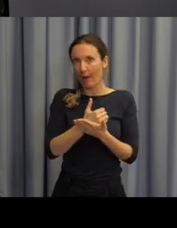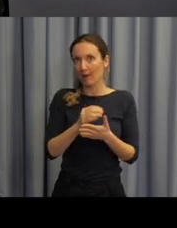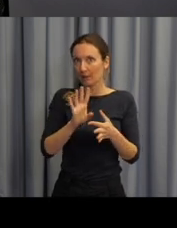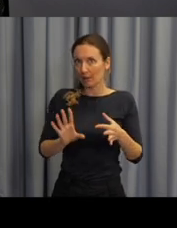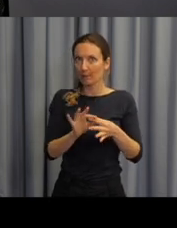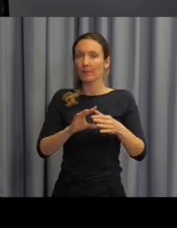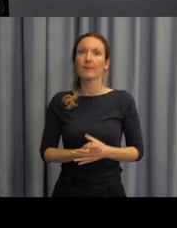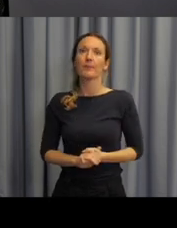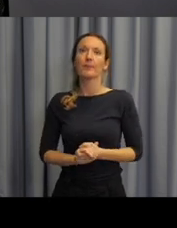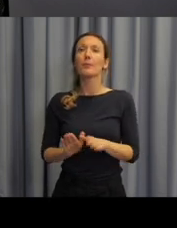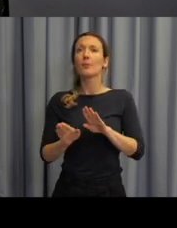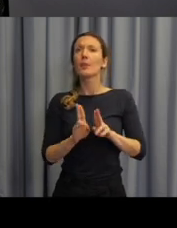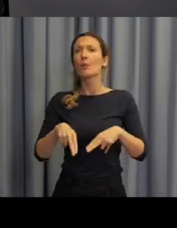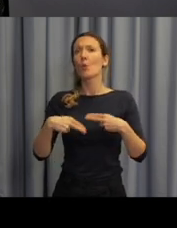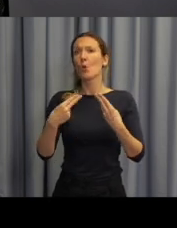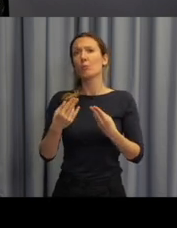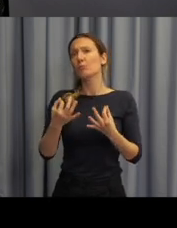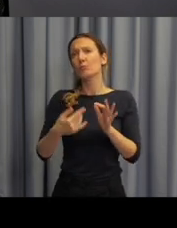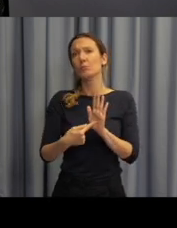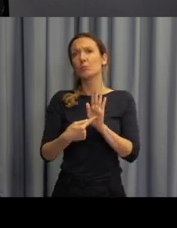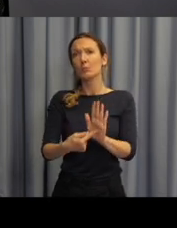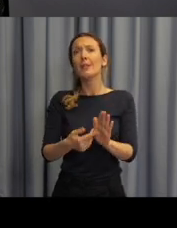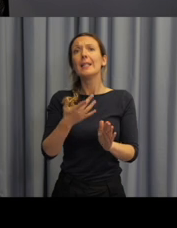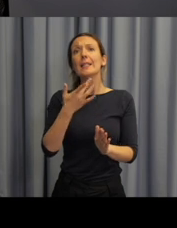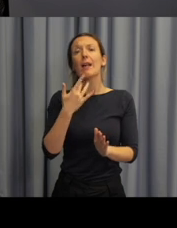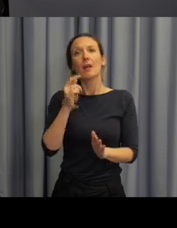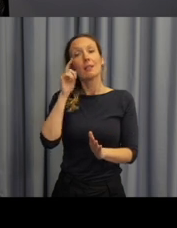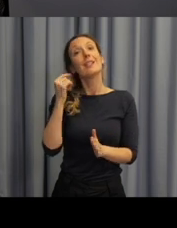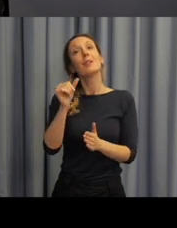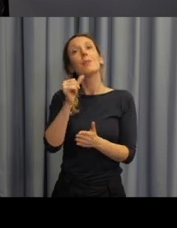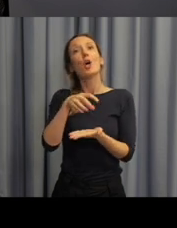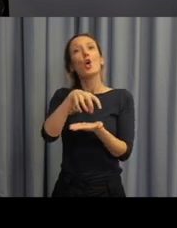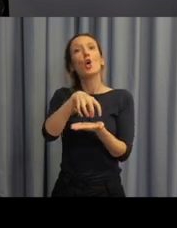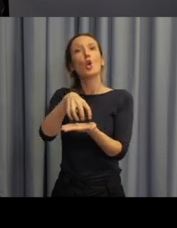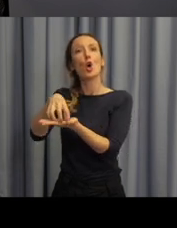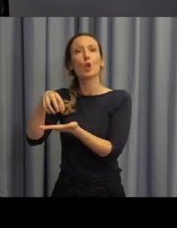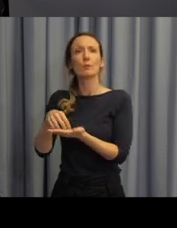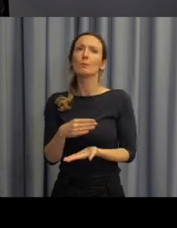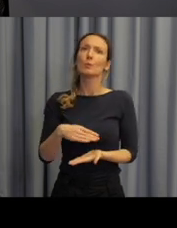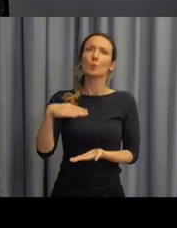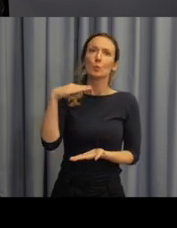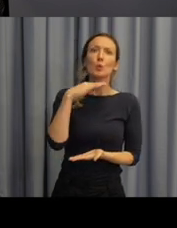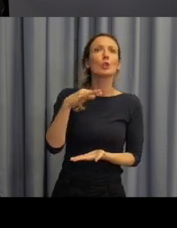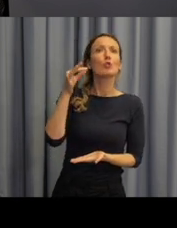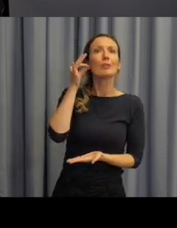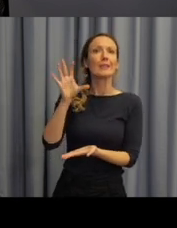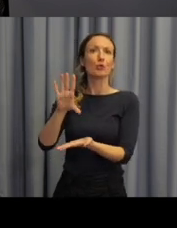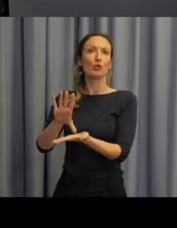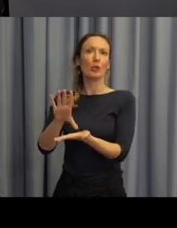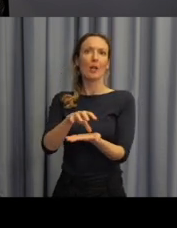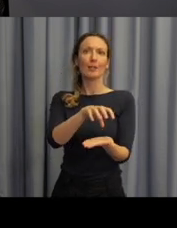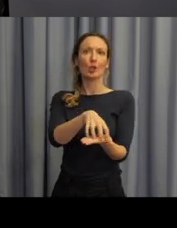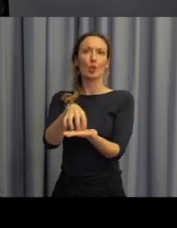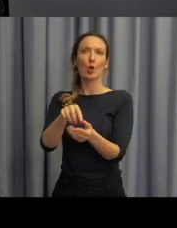ukázku z jednodušeného výkladu kategorie jméneho rodu, kdy žákovi prezentujeme